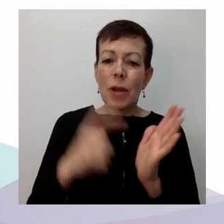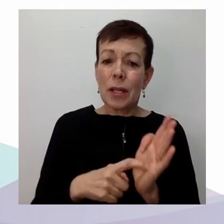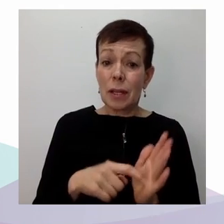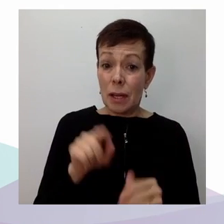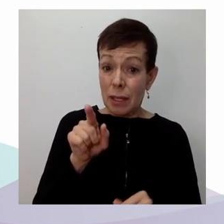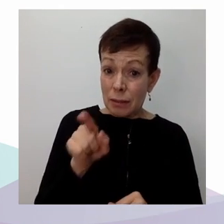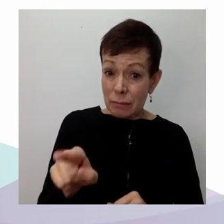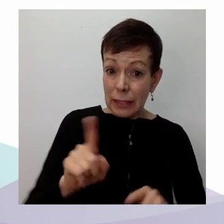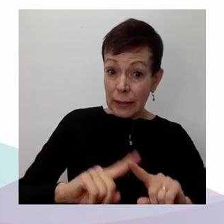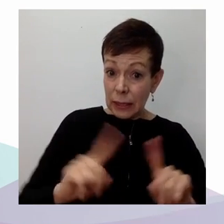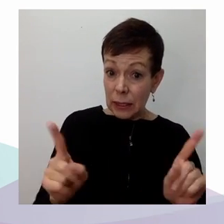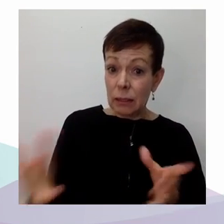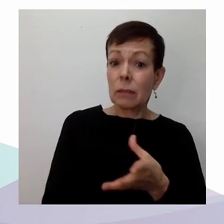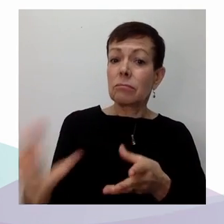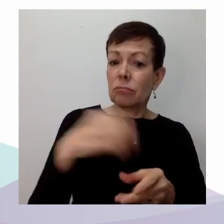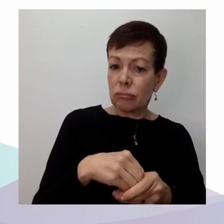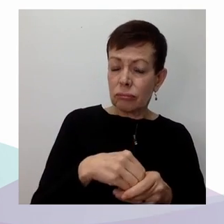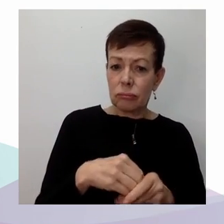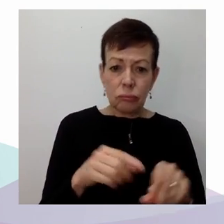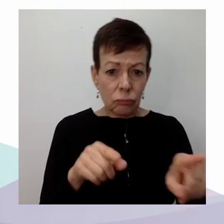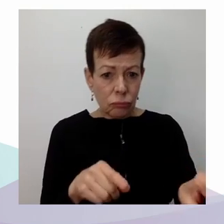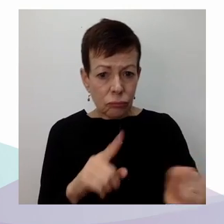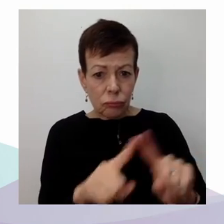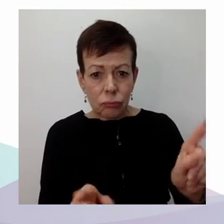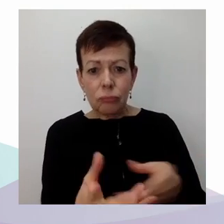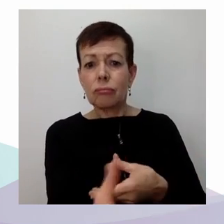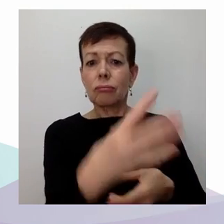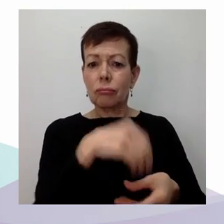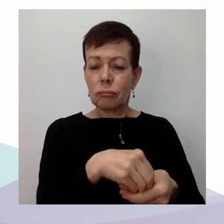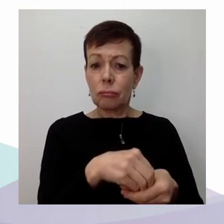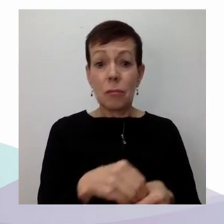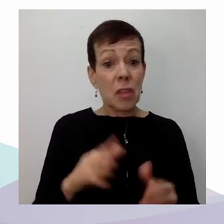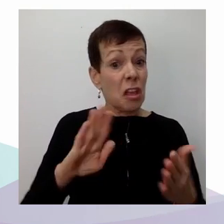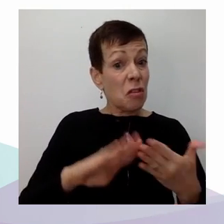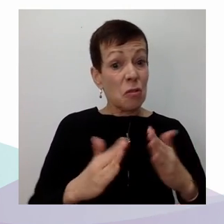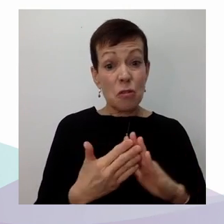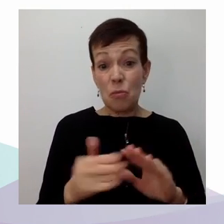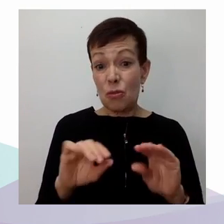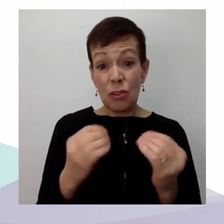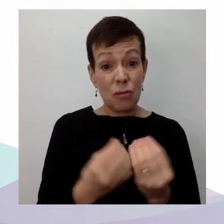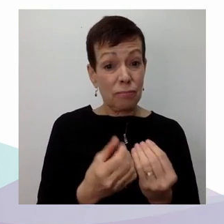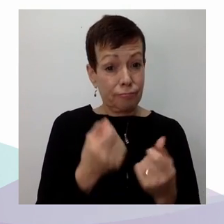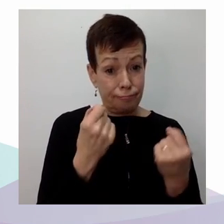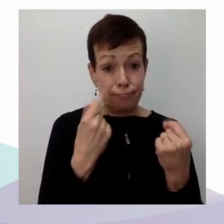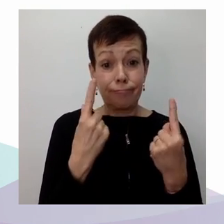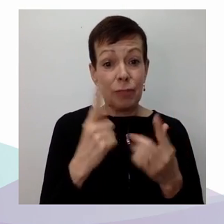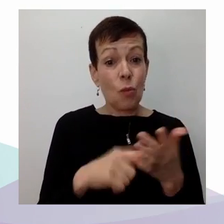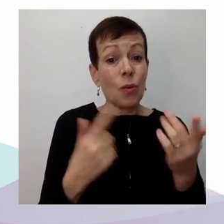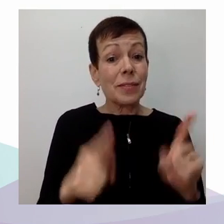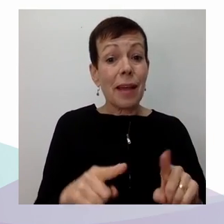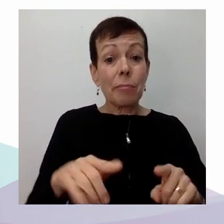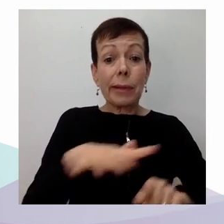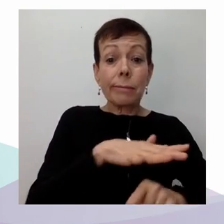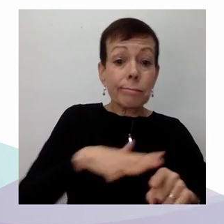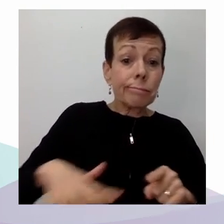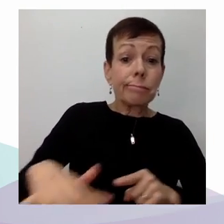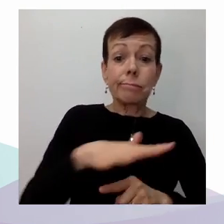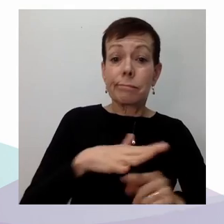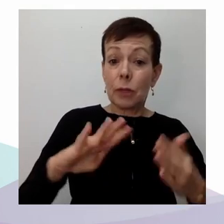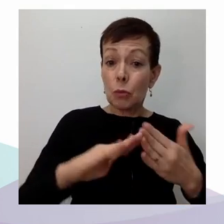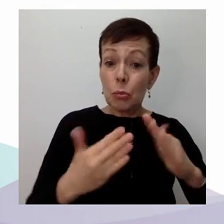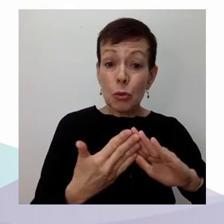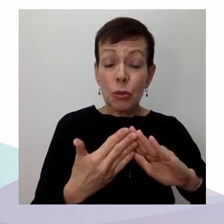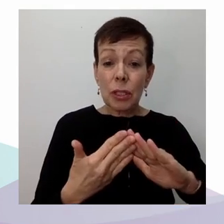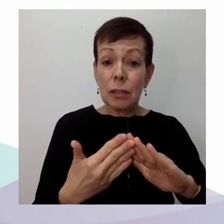décodeurs des réalités du terrain, et ils sont en mesure d'adapter des soins, des services, du soutien aux